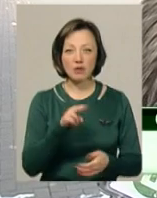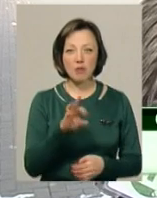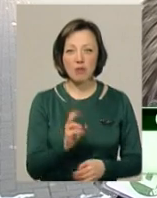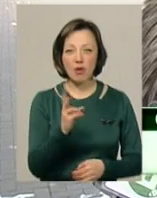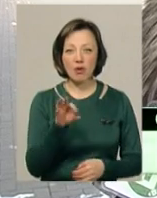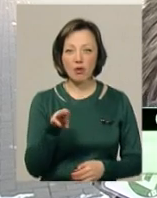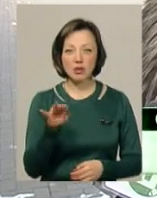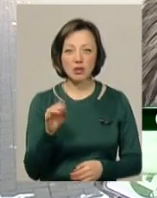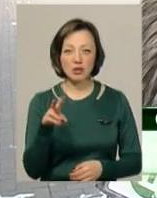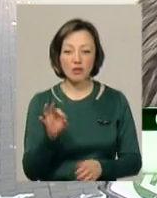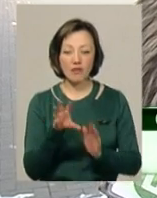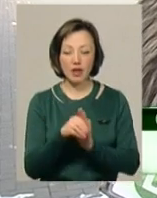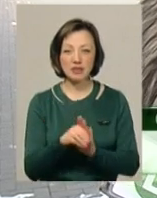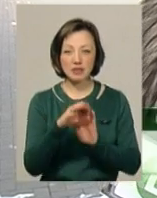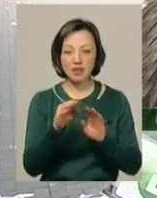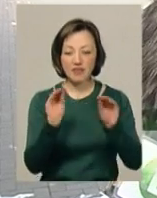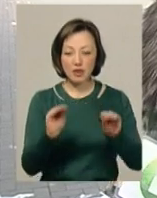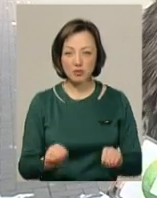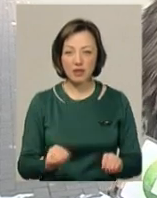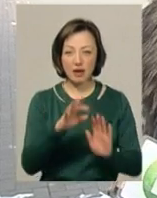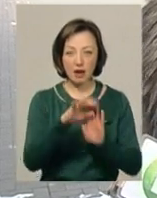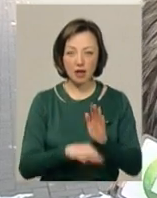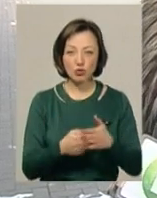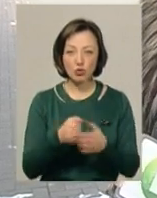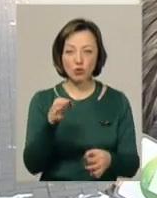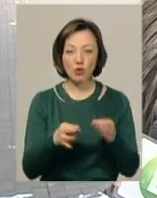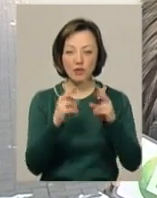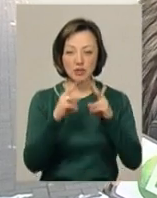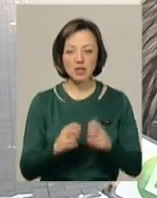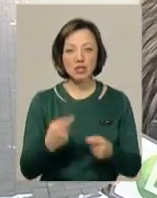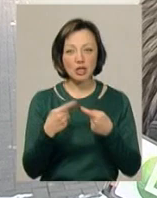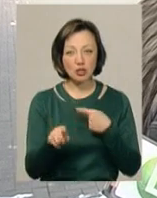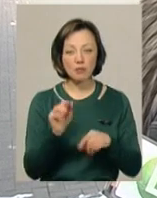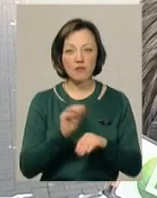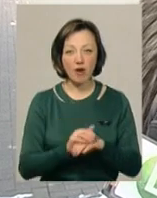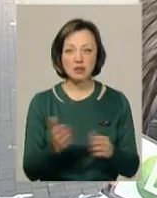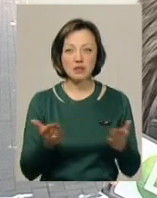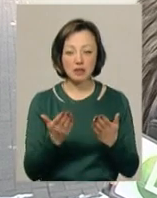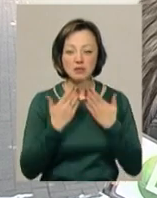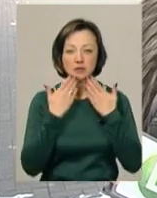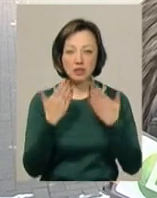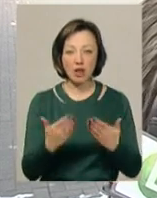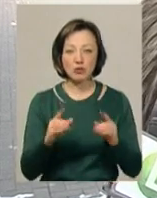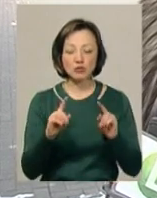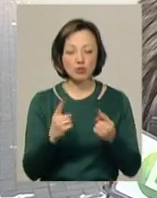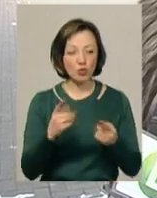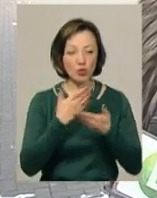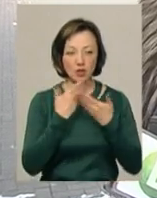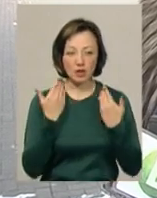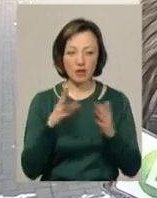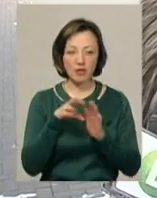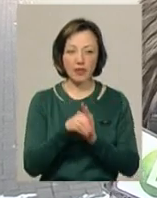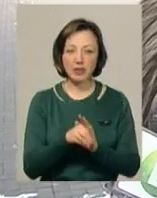відомості до єдиного реєстру досудових розслідувань. За іншим же фактом, з яким він звертається, чому не внесені